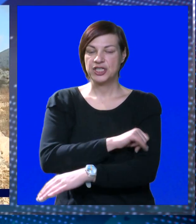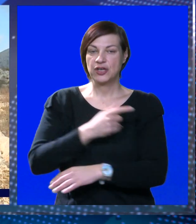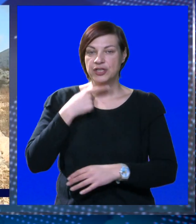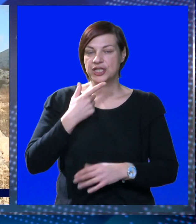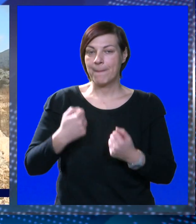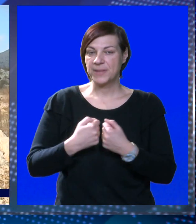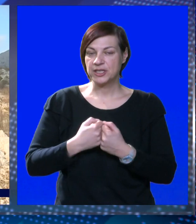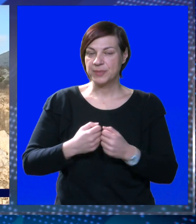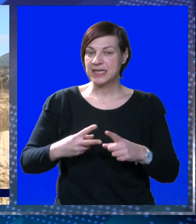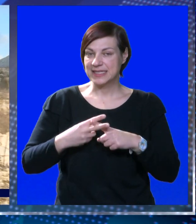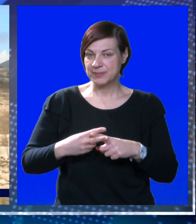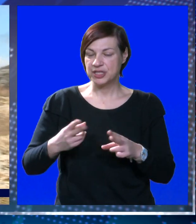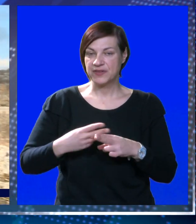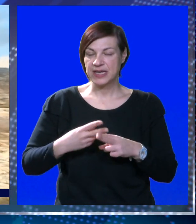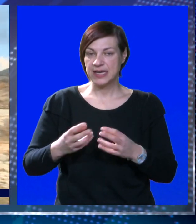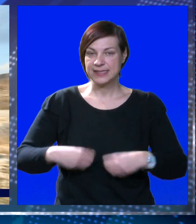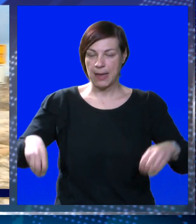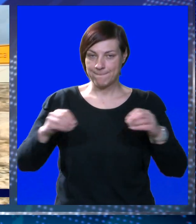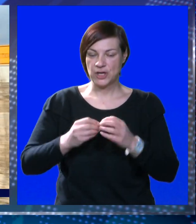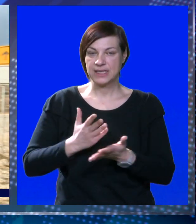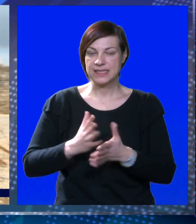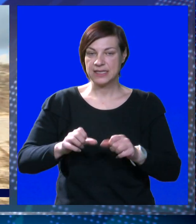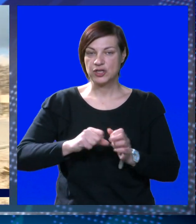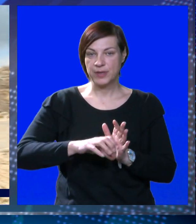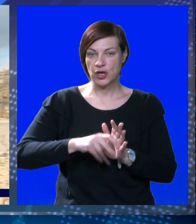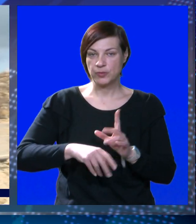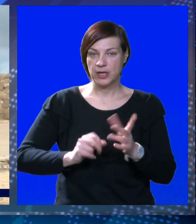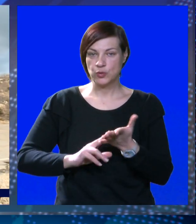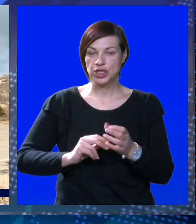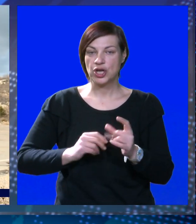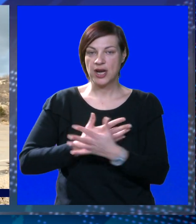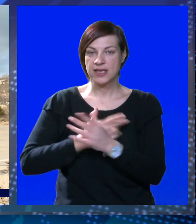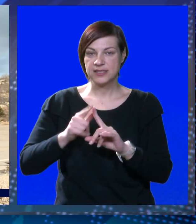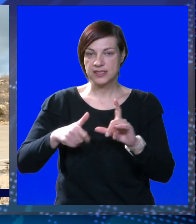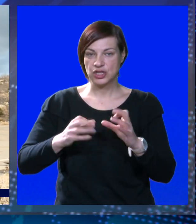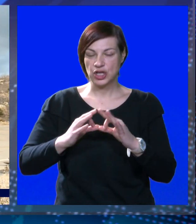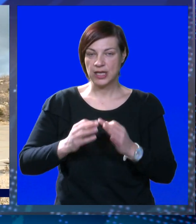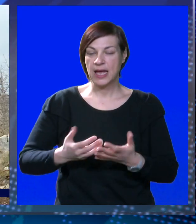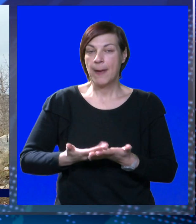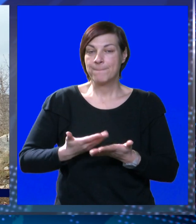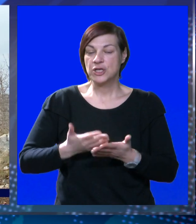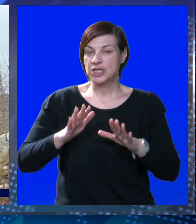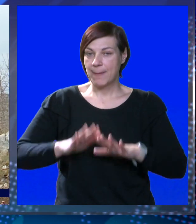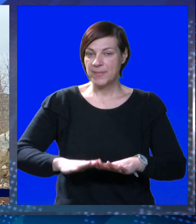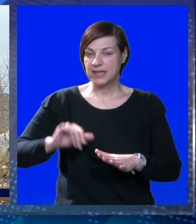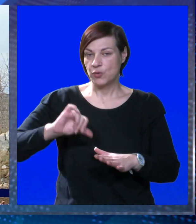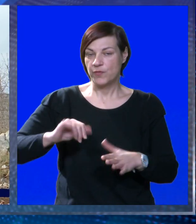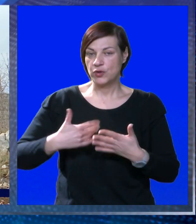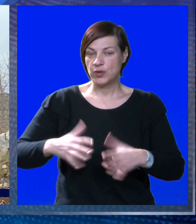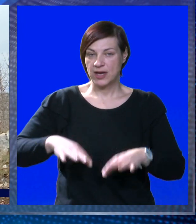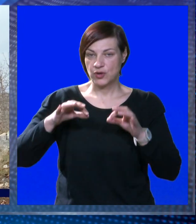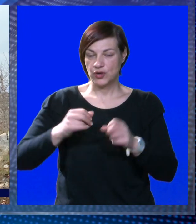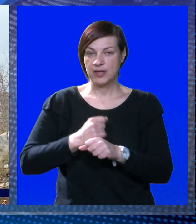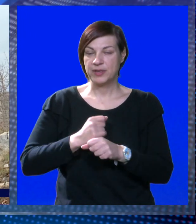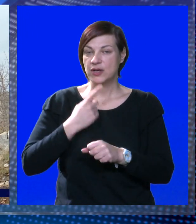Višegodišnja saga i bitka za spriječavanje realizacije projekta Centra za gospodarinje odpadom Lučino-Razolje polako je počela padati u vodu